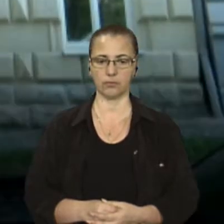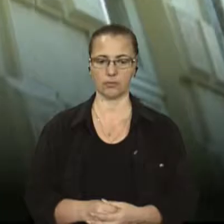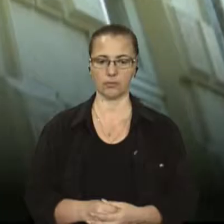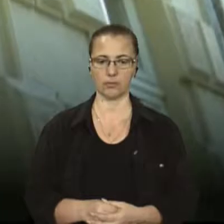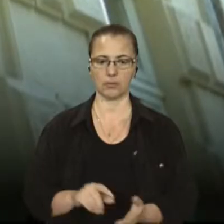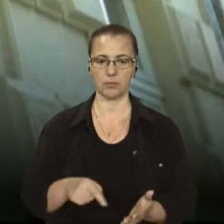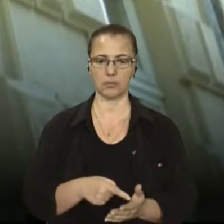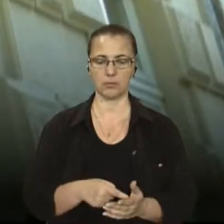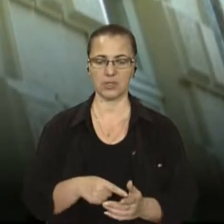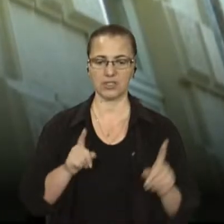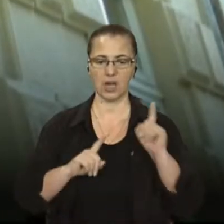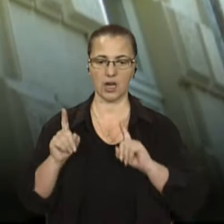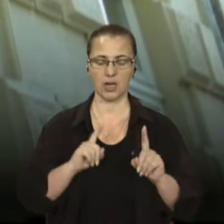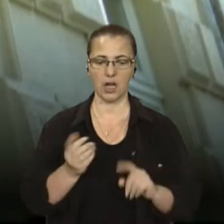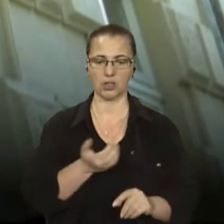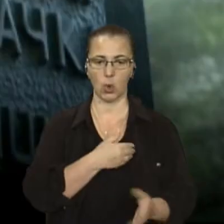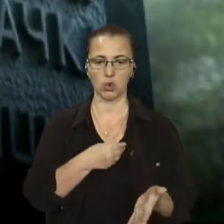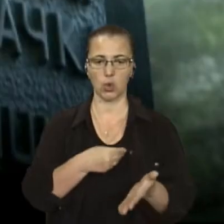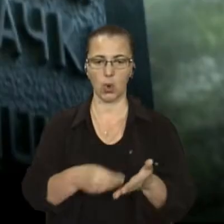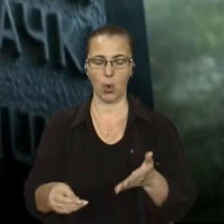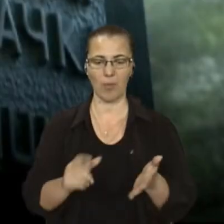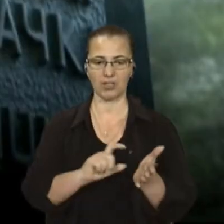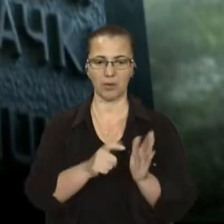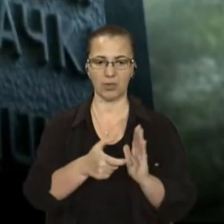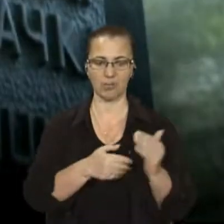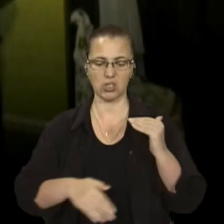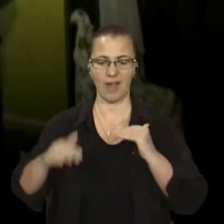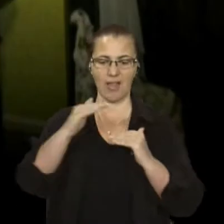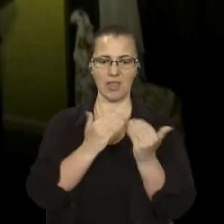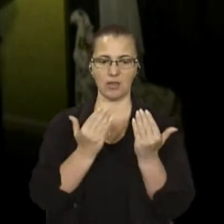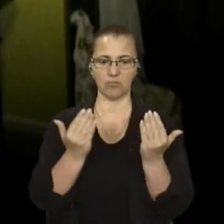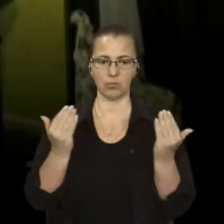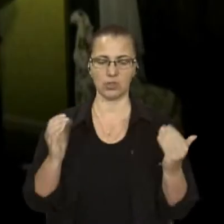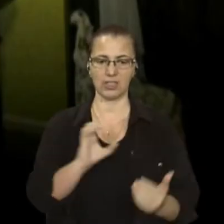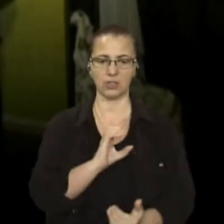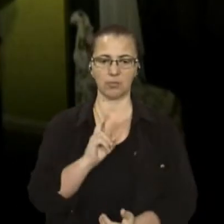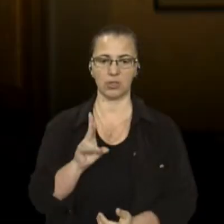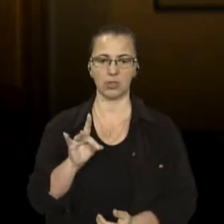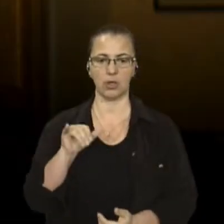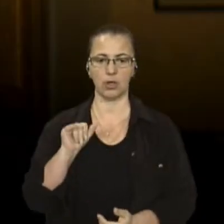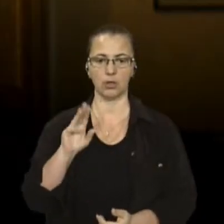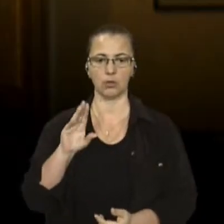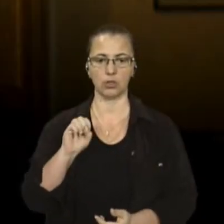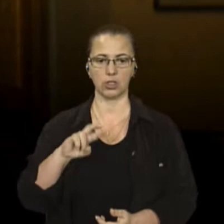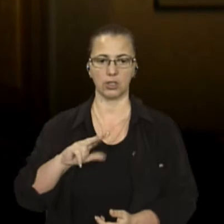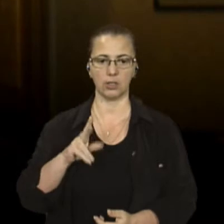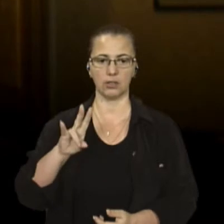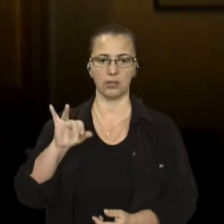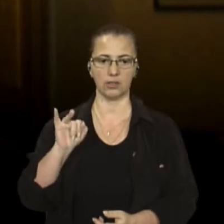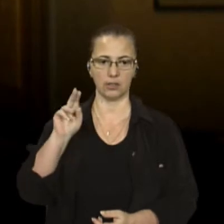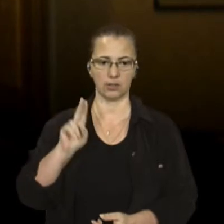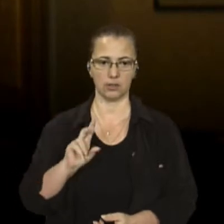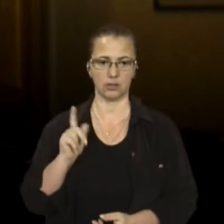Мерія хоче викупити приміщення над музеєм Соломії Крушельницької, щоб таким чином розширити музей. Восьма квартира, тому що вона